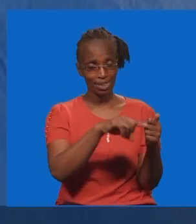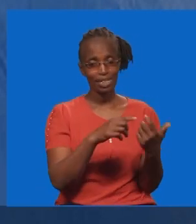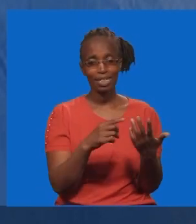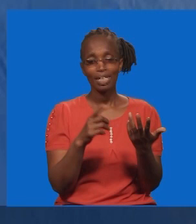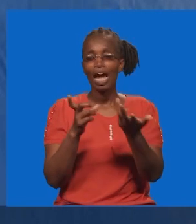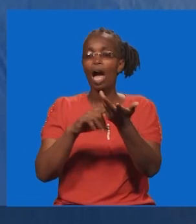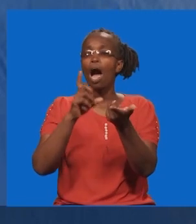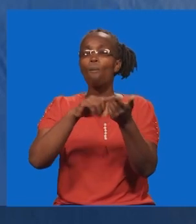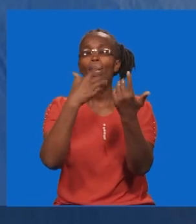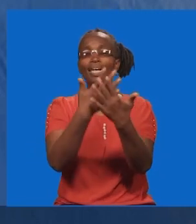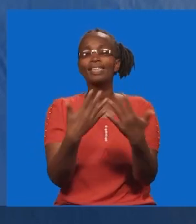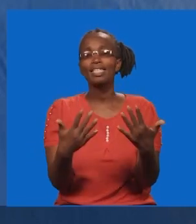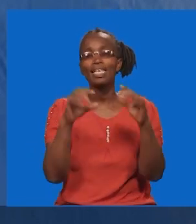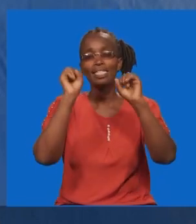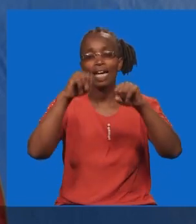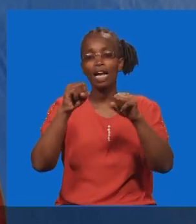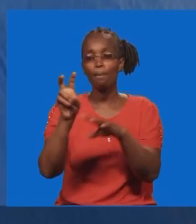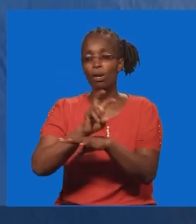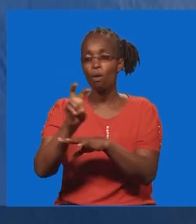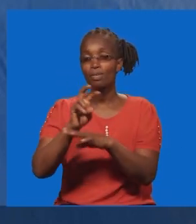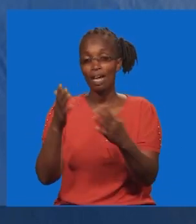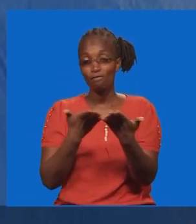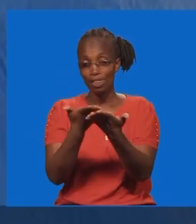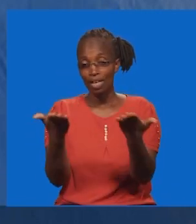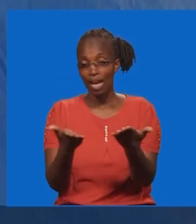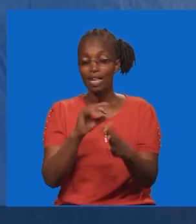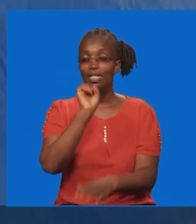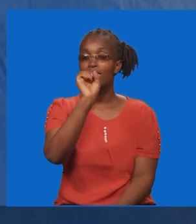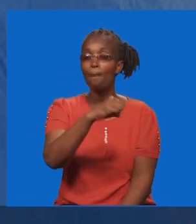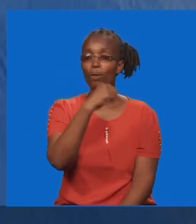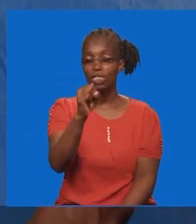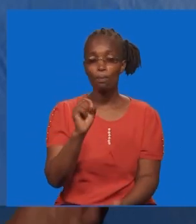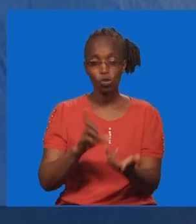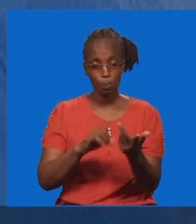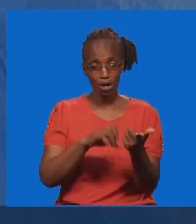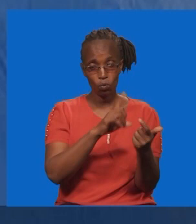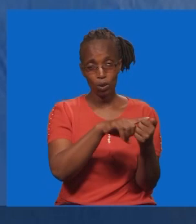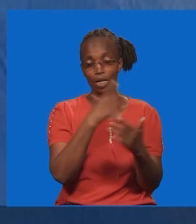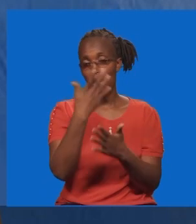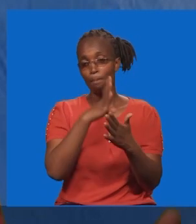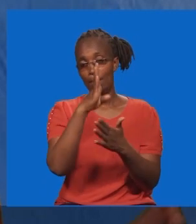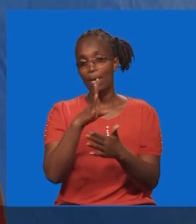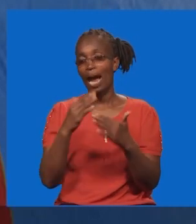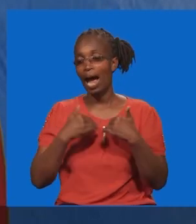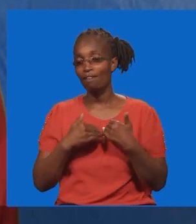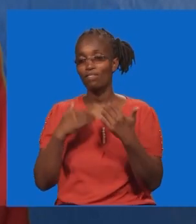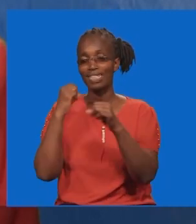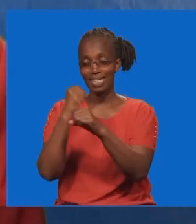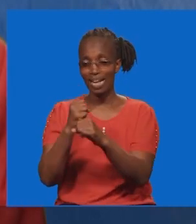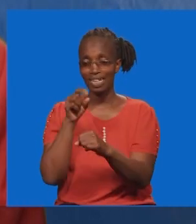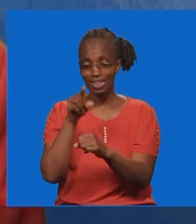Ni mabongani ya mbauu na tanzamana unaona. Ha. Mwaka uwa kika mbuwana ame ntendea. Siwezi ya sabi. Alinifanya hili.